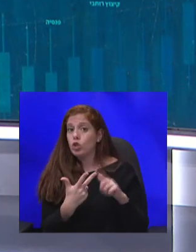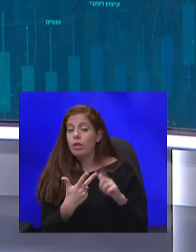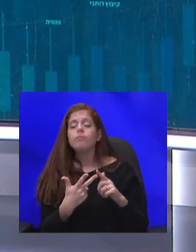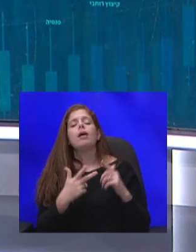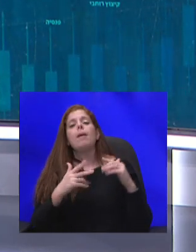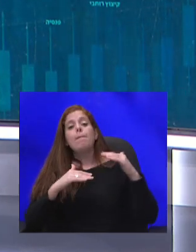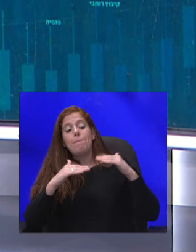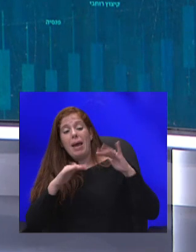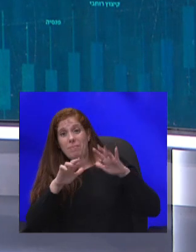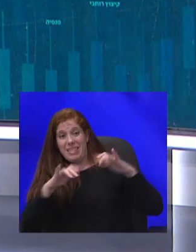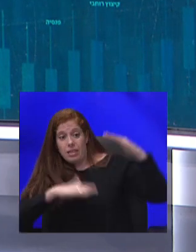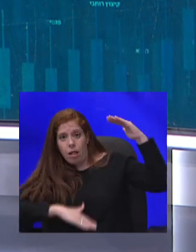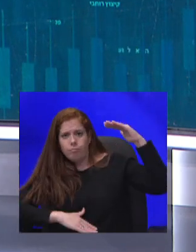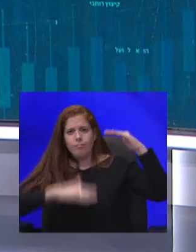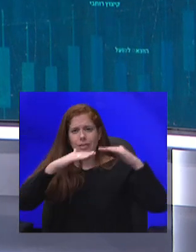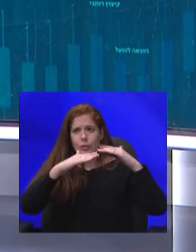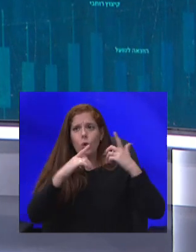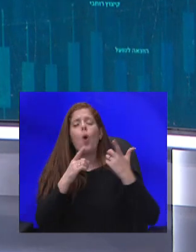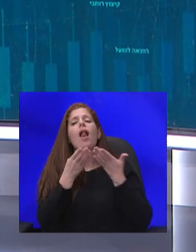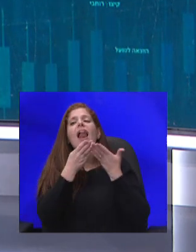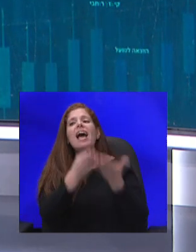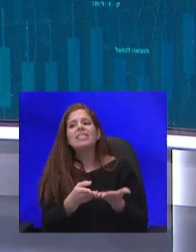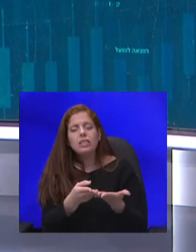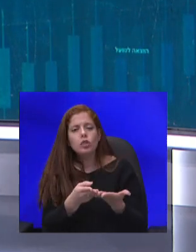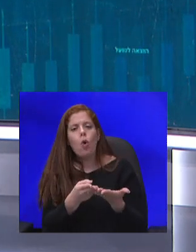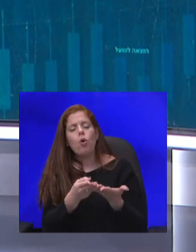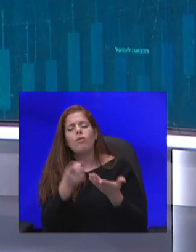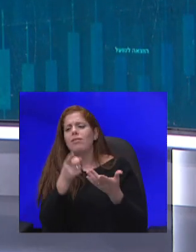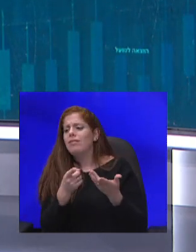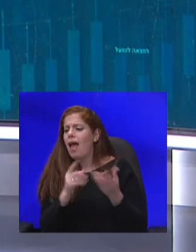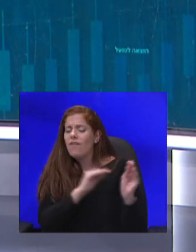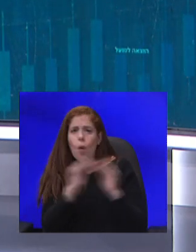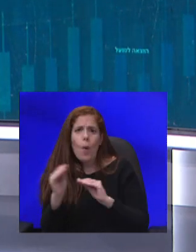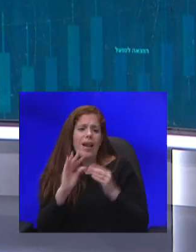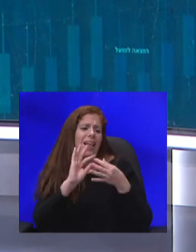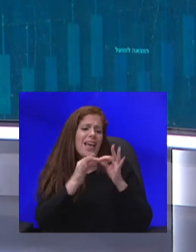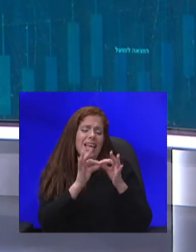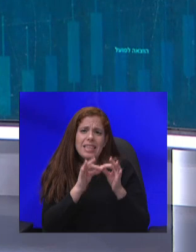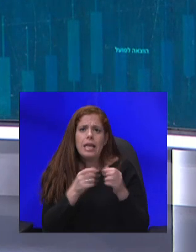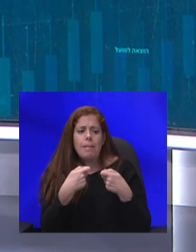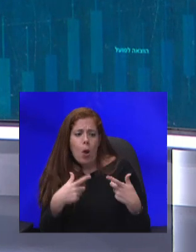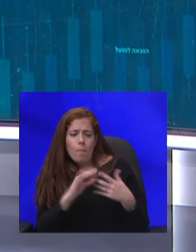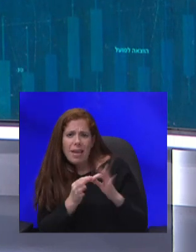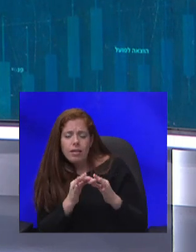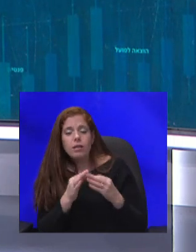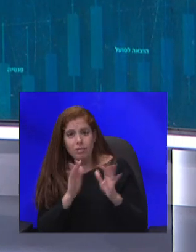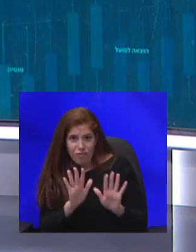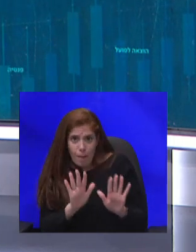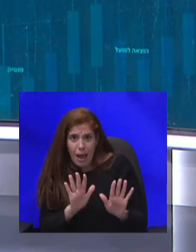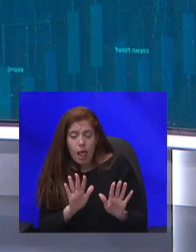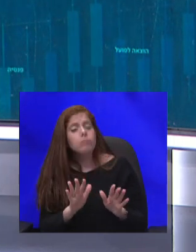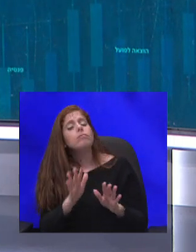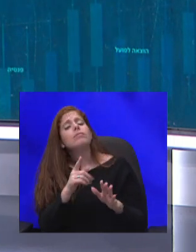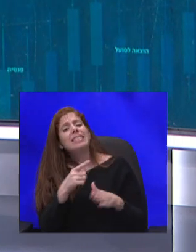לעסקים קטנים, לעבור לעולם הקניות באינטרנט, להטמיע טכנולוגיות מתקדמות כאלה. המגזר העסקי בעצמו מתקדם קצת בכיוון. הממשלה